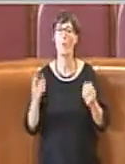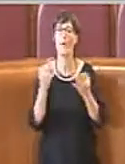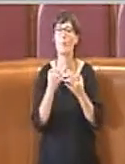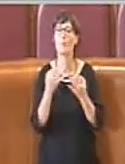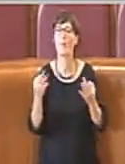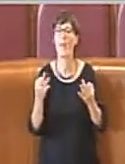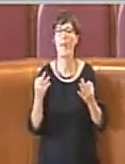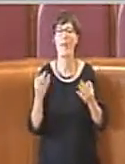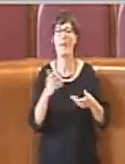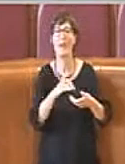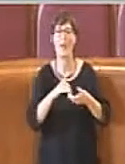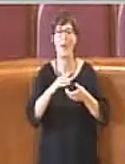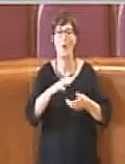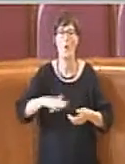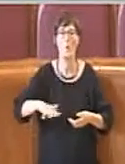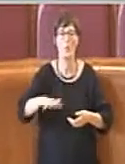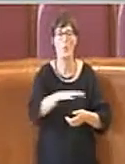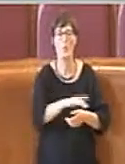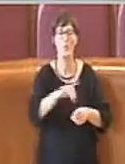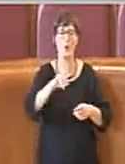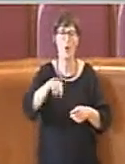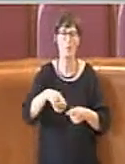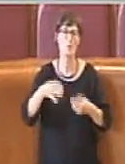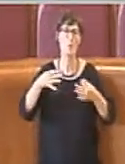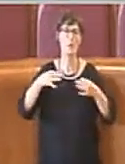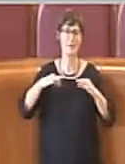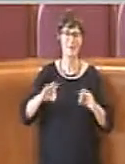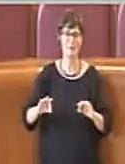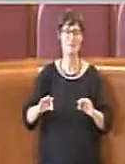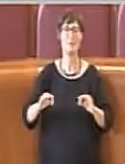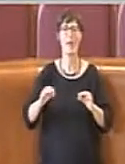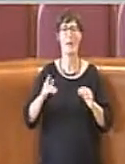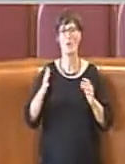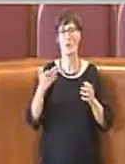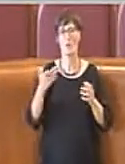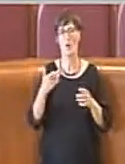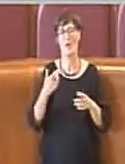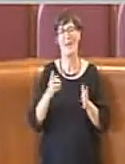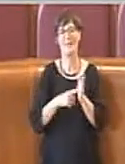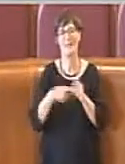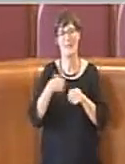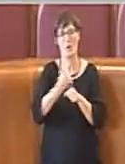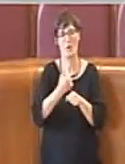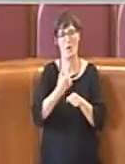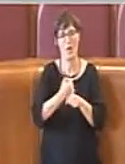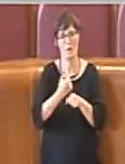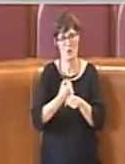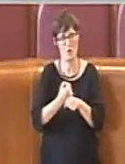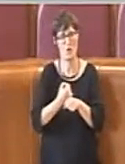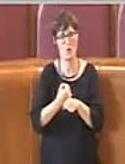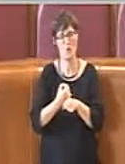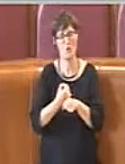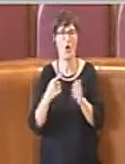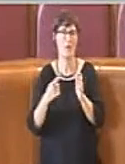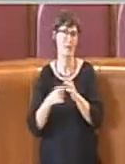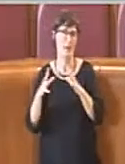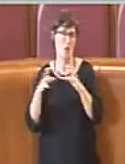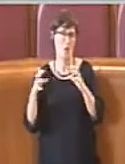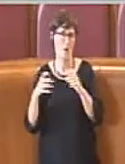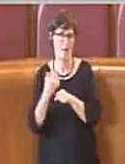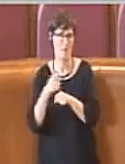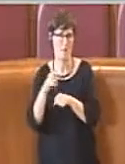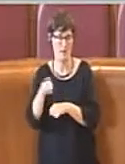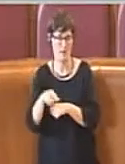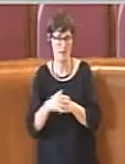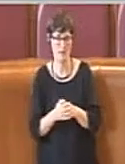lavoro, della libertà di impresa e anche della tutela, della sicurezza e del decoro. In questo momento c